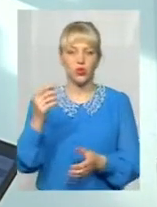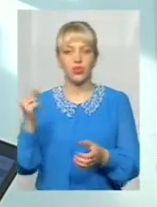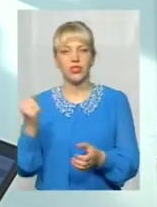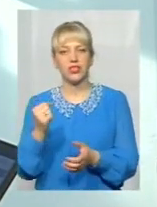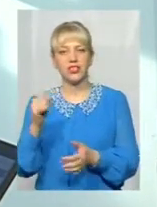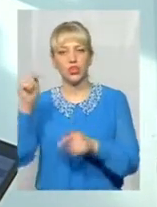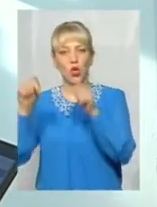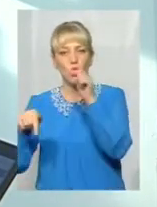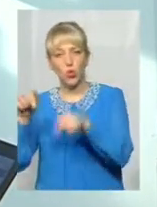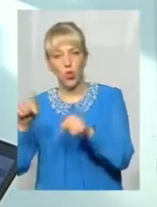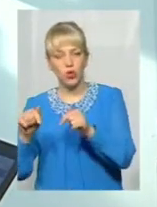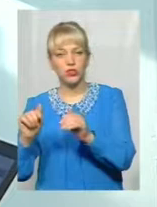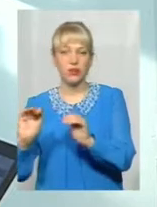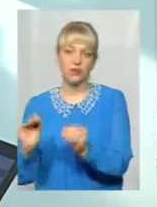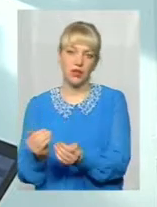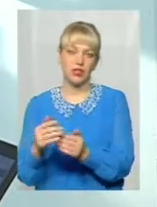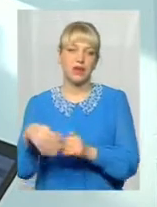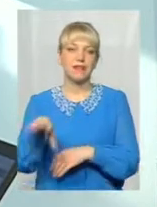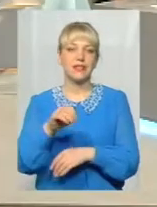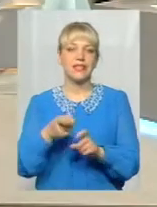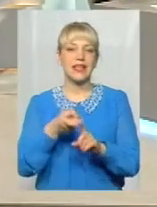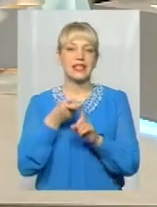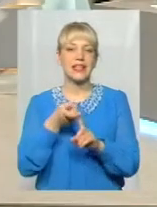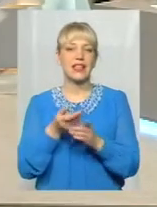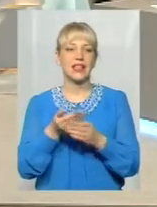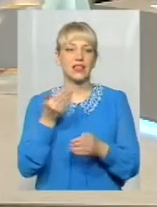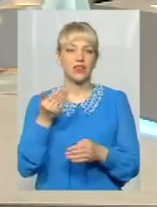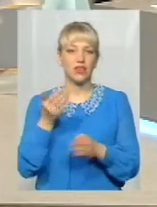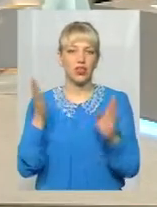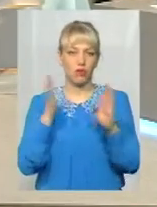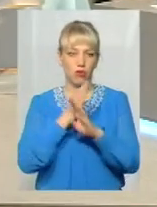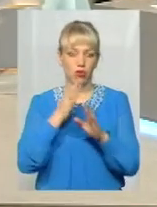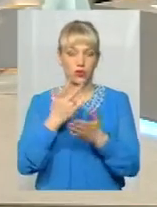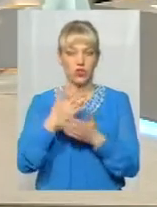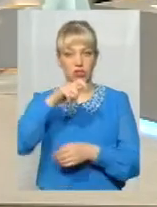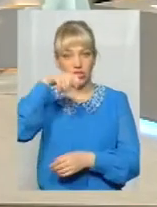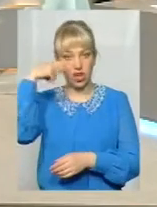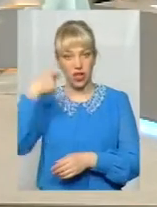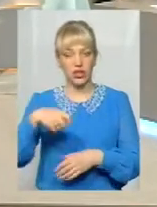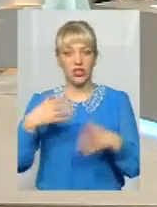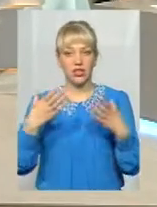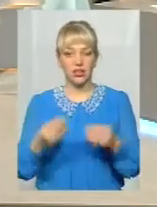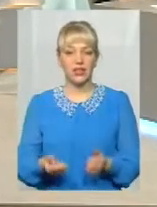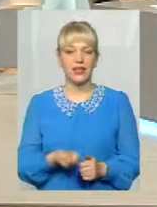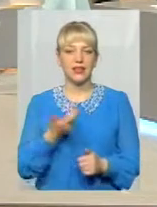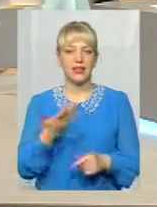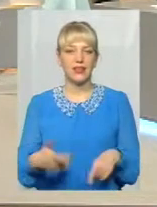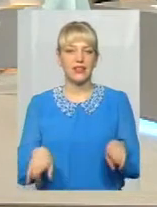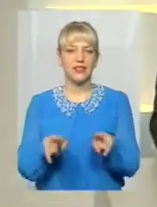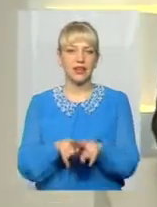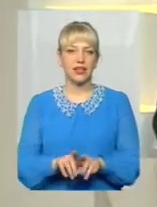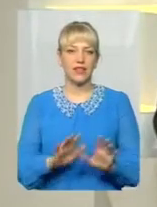пішло зменшення. Тобто, все залежить від погоди. Ви самі розумієте, що якщо жаркі дні, кількість цих випадків зростає вази.